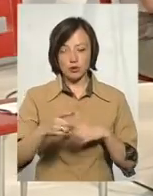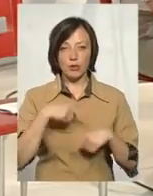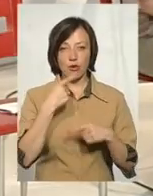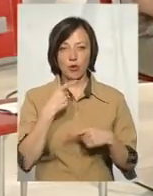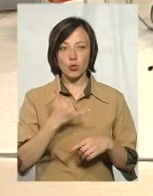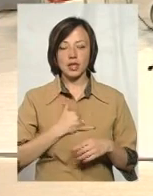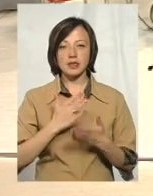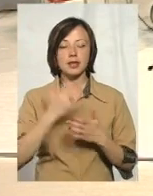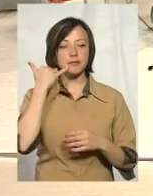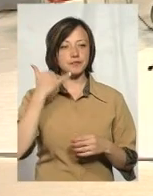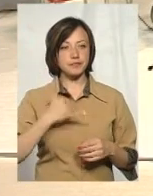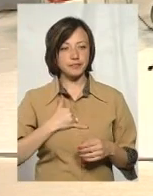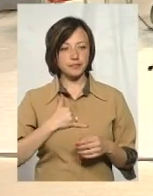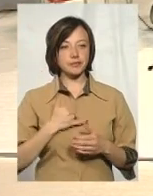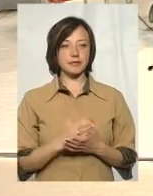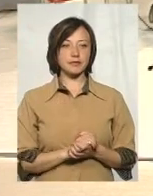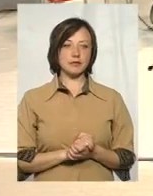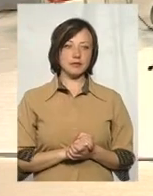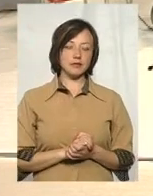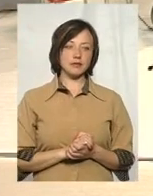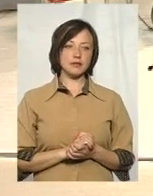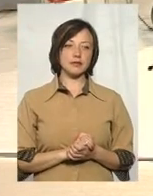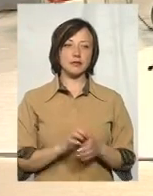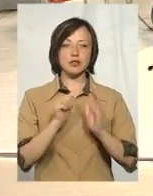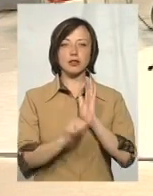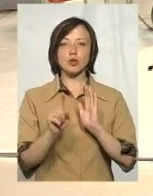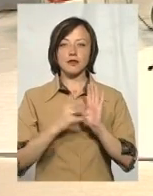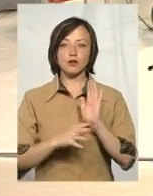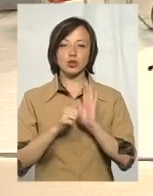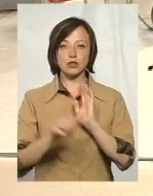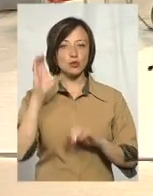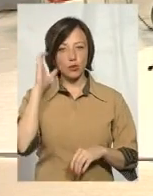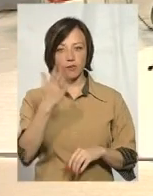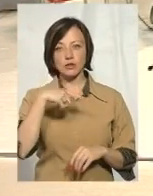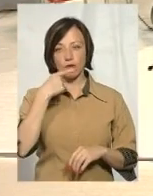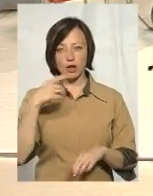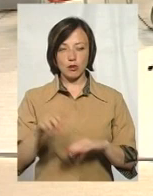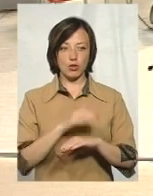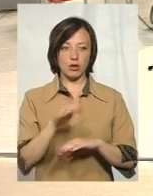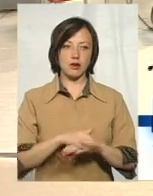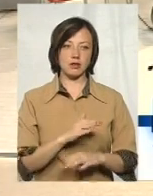У нас є телефонний дзвінок 61-9060. Слухаємо вас, говоріть, будь ласка.